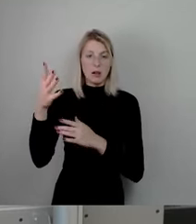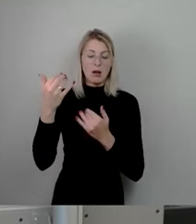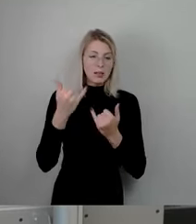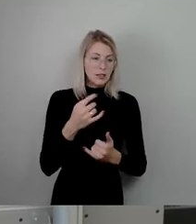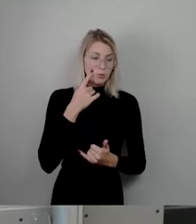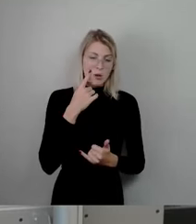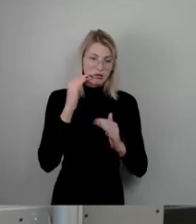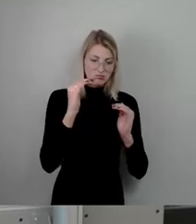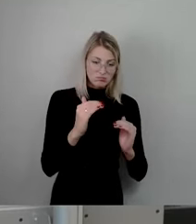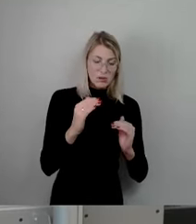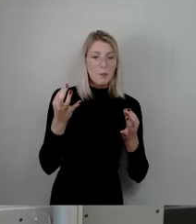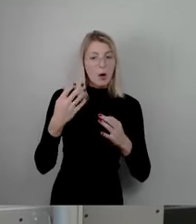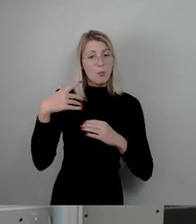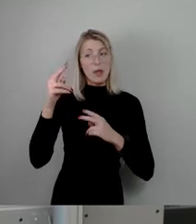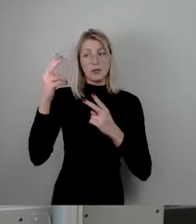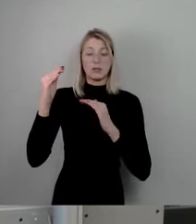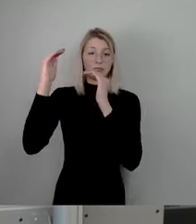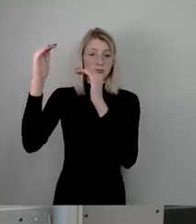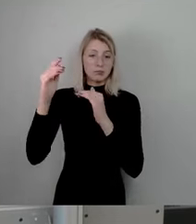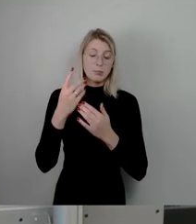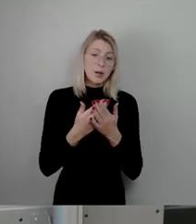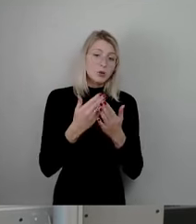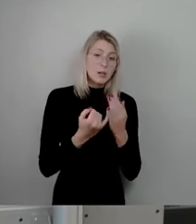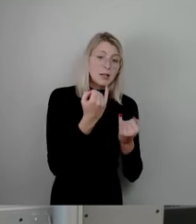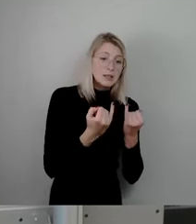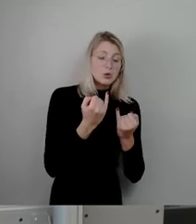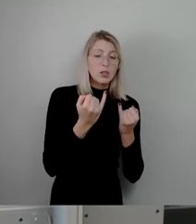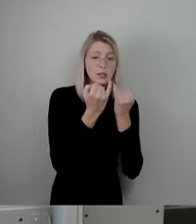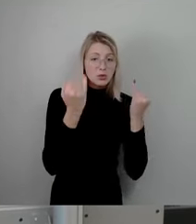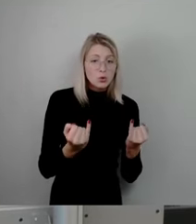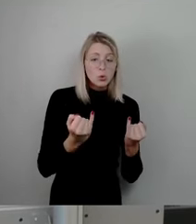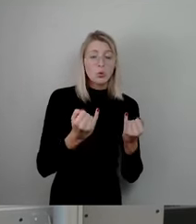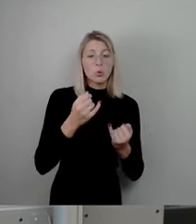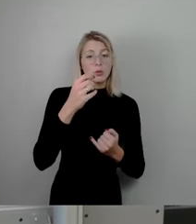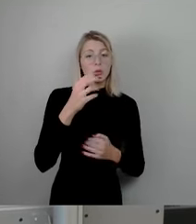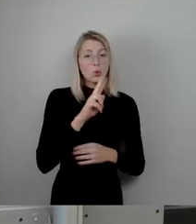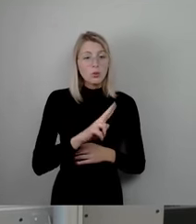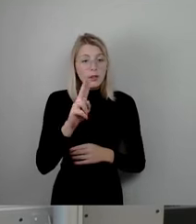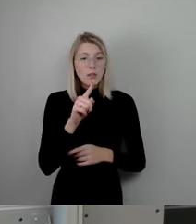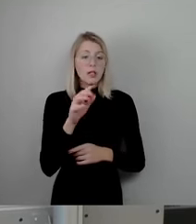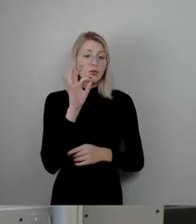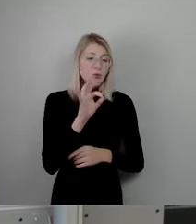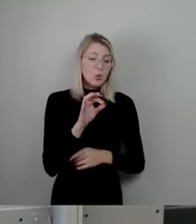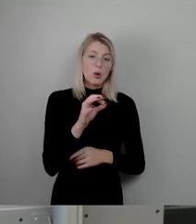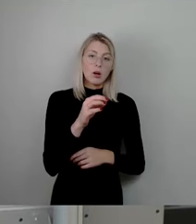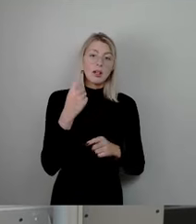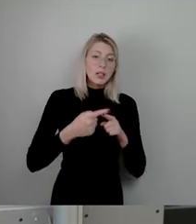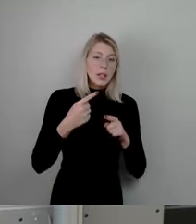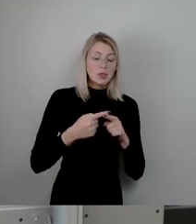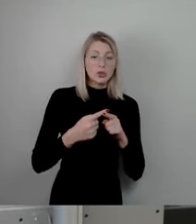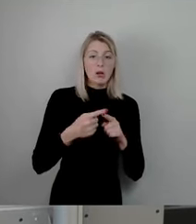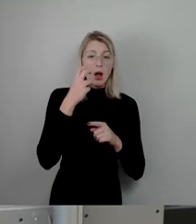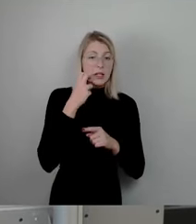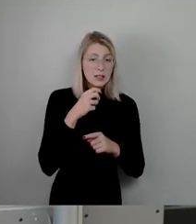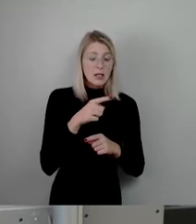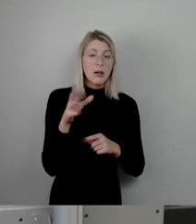Ein Institut an einer Universität für, was weiß ich, griechische Antike mit einem Professor